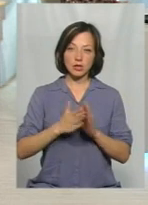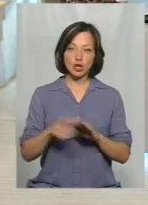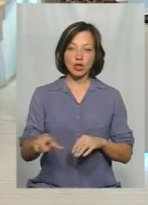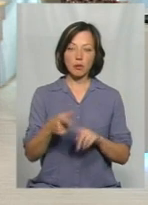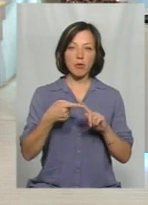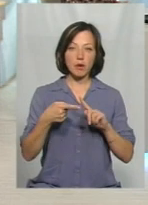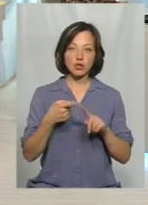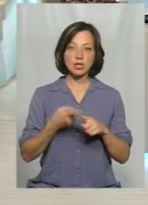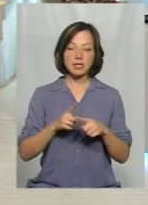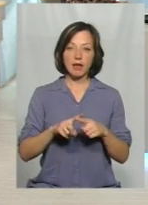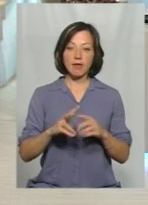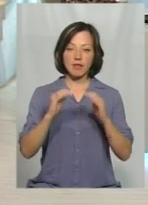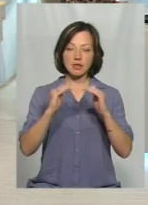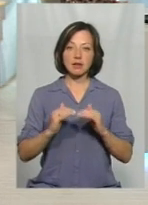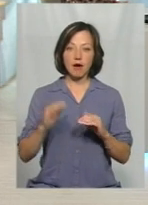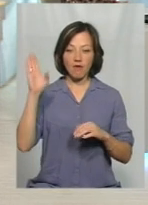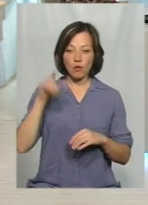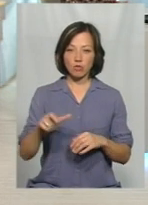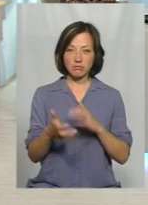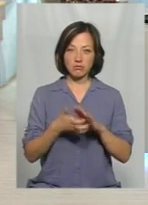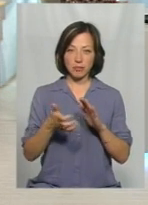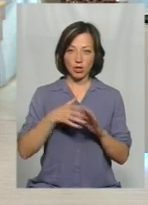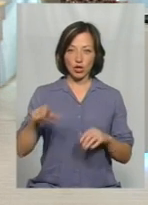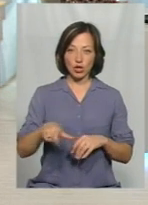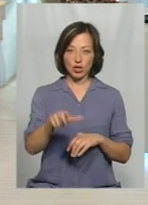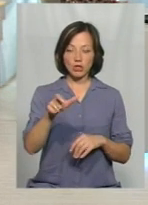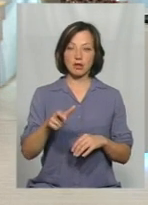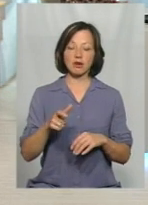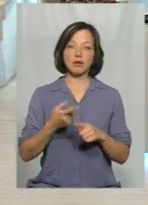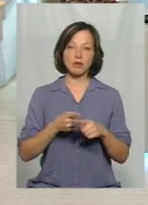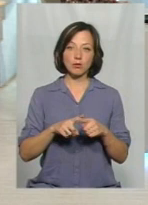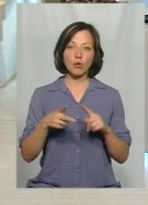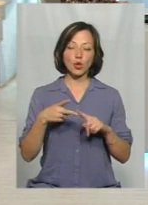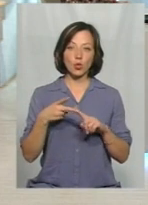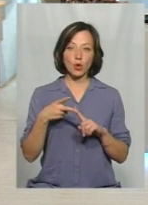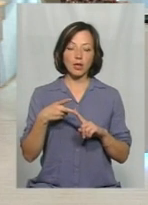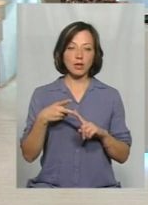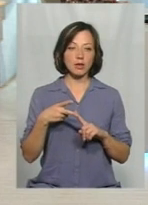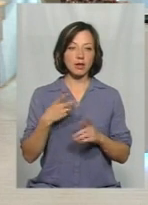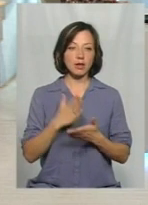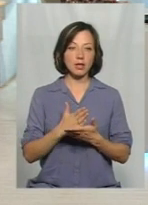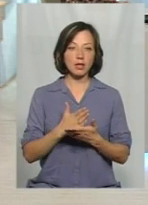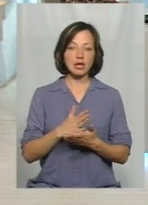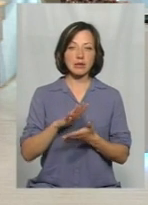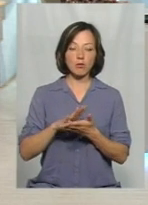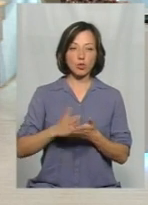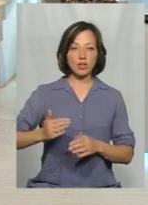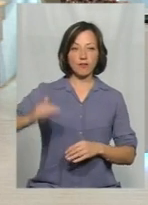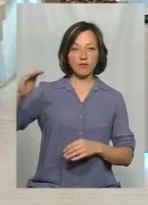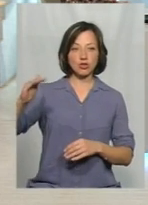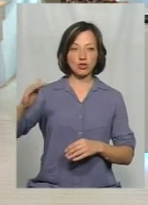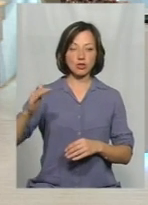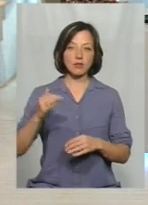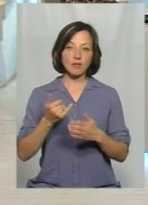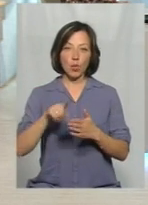По-перше, це низька водність річки призводить до того, а по-друге, є забруднення вищепотечі, як і від